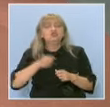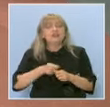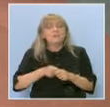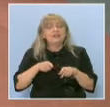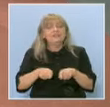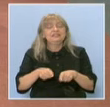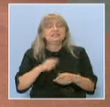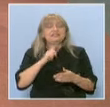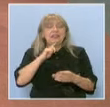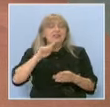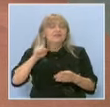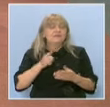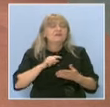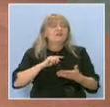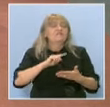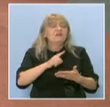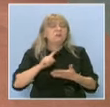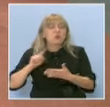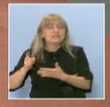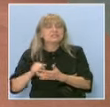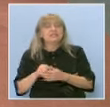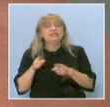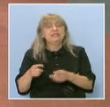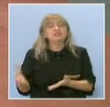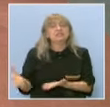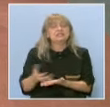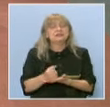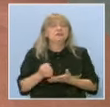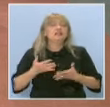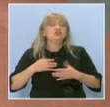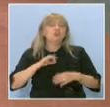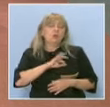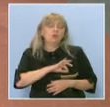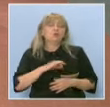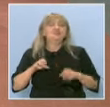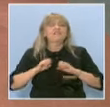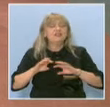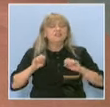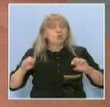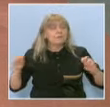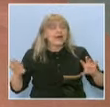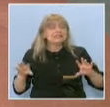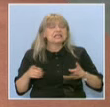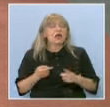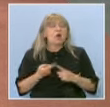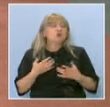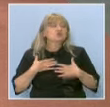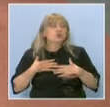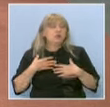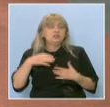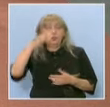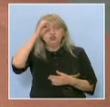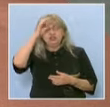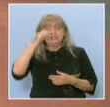като я изпраща по класовете и по този начин тя ще събира, тя ще получава информация, училището ще получава информация от своите ученици